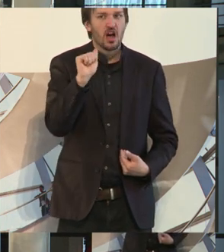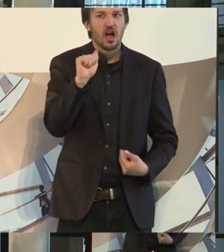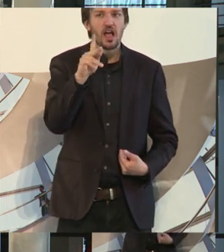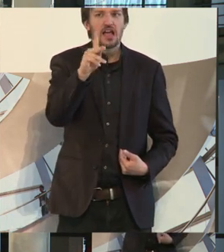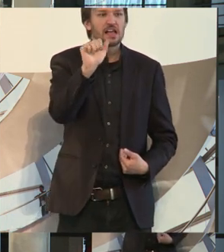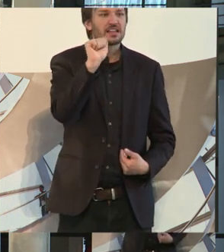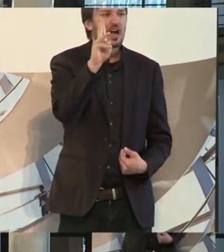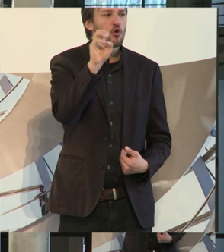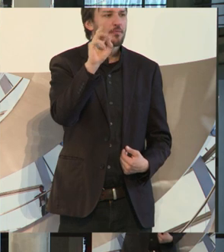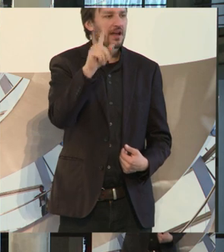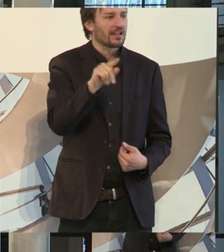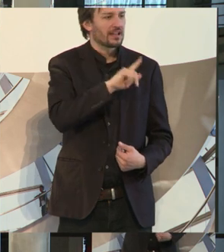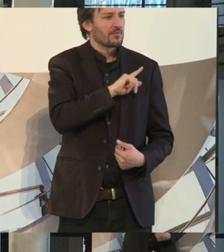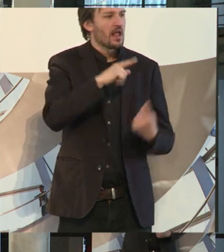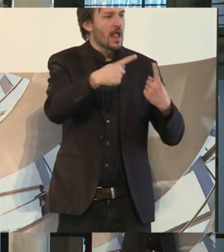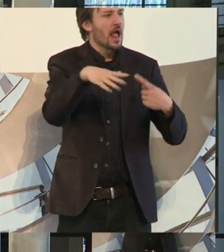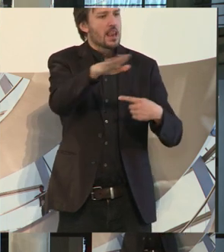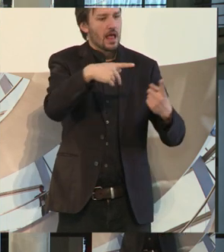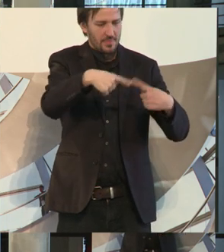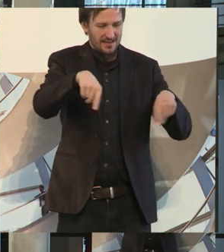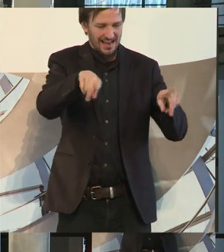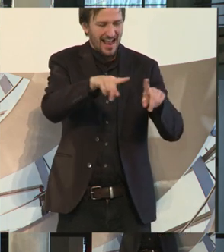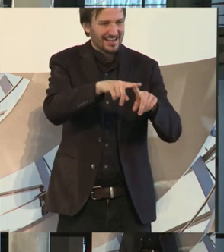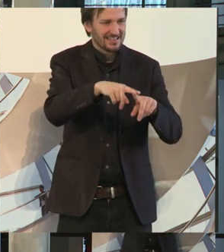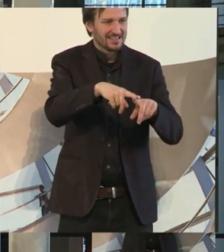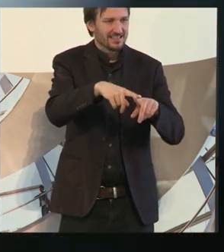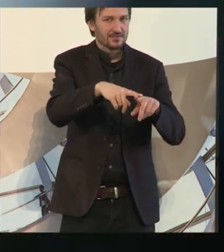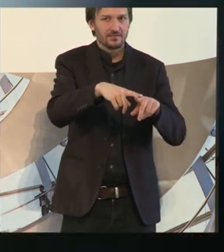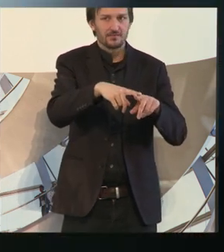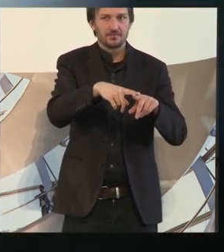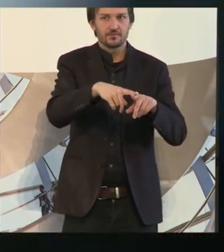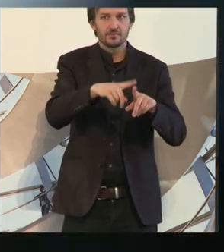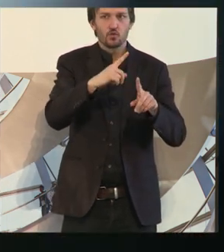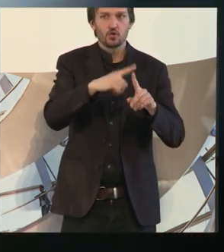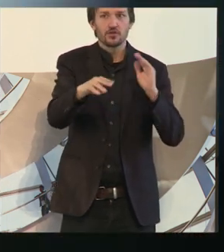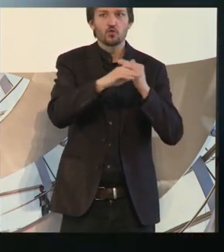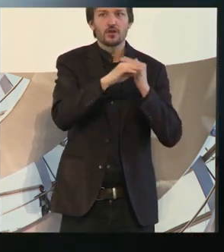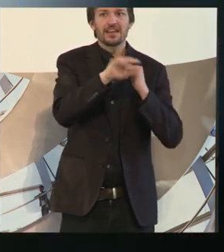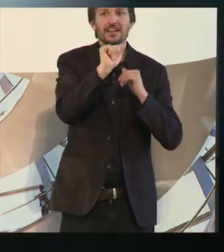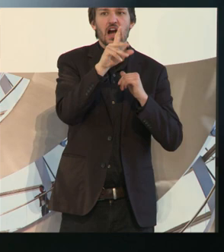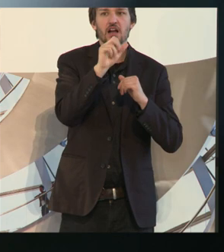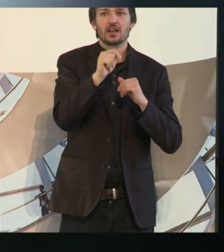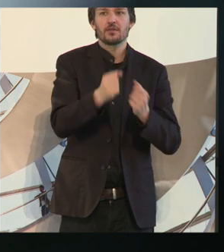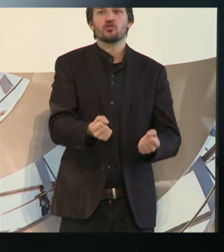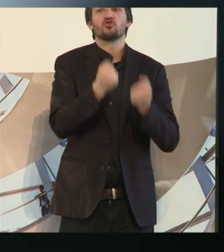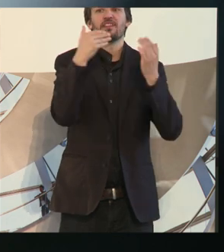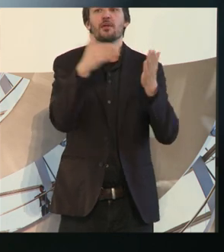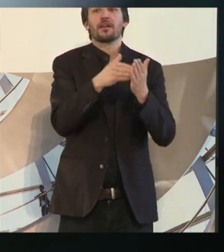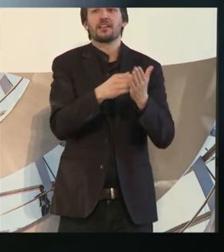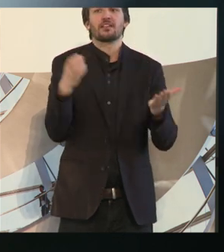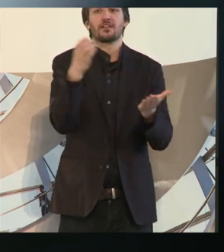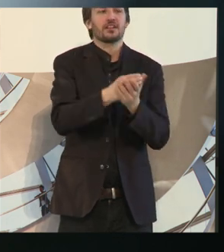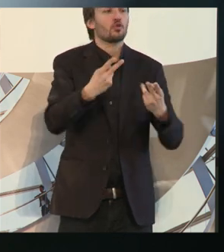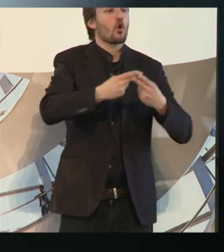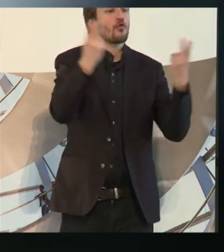Schwerbehindertenbeauftragter des Landkreises Altötting und Kollege Adam und Schwerbehindertenvertretung, allerdings im öffentlichen